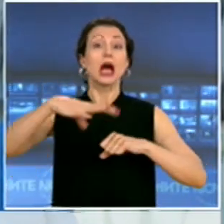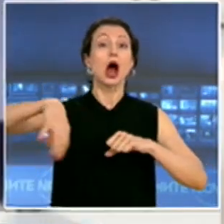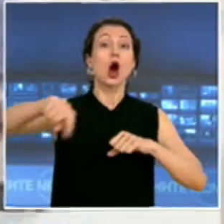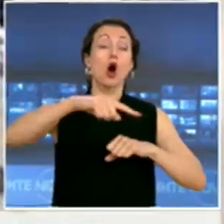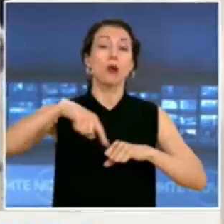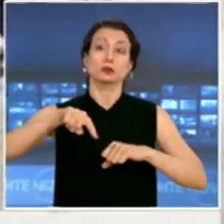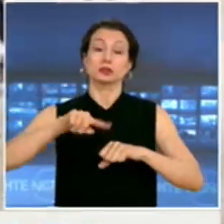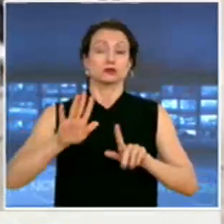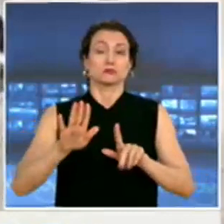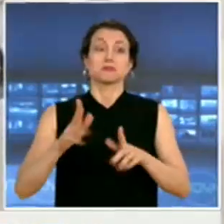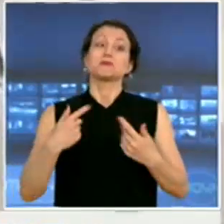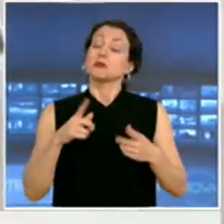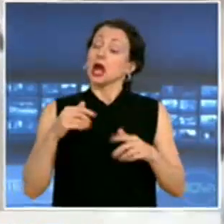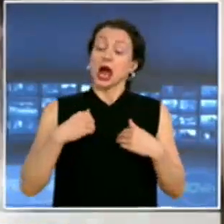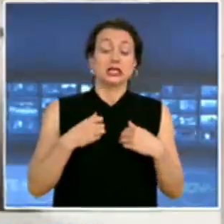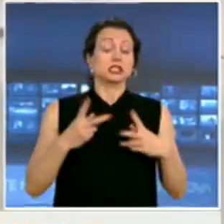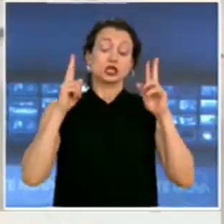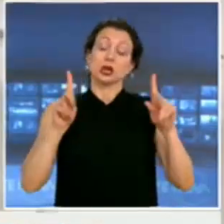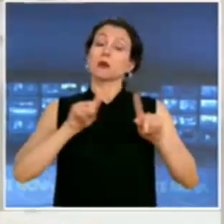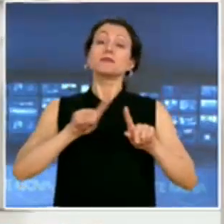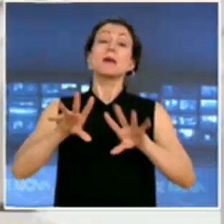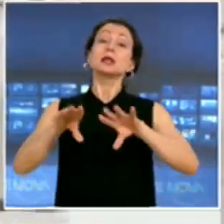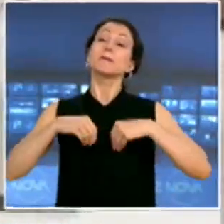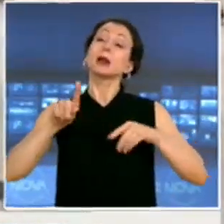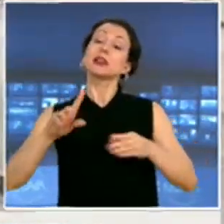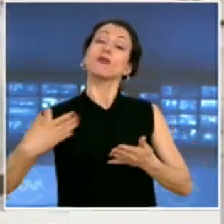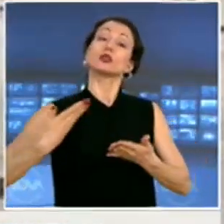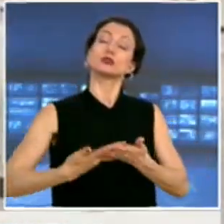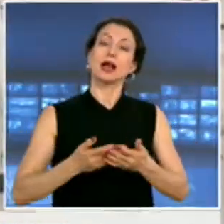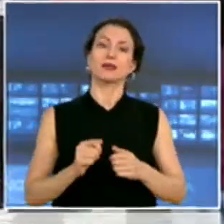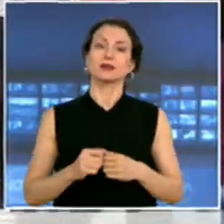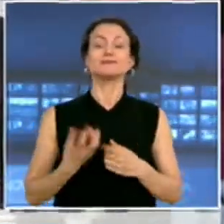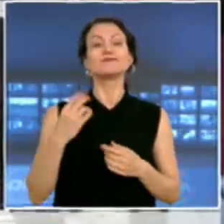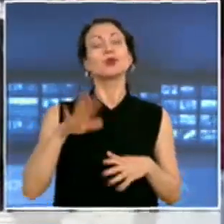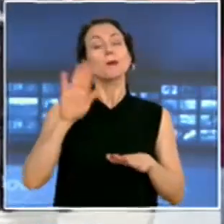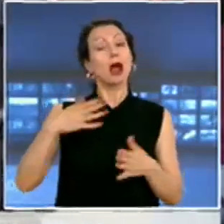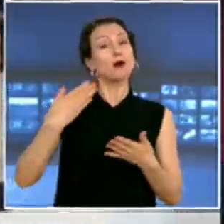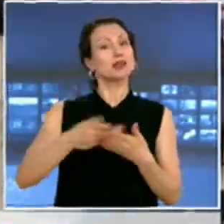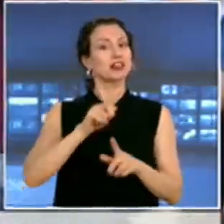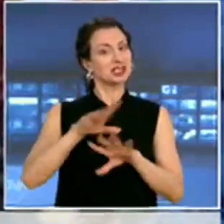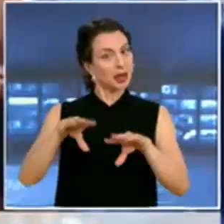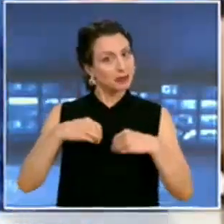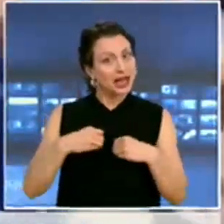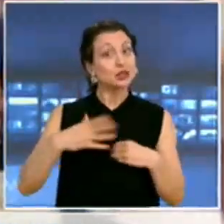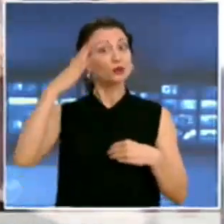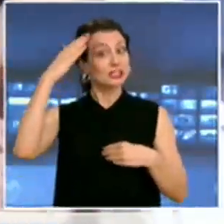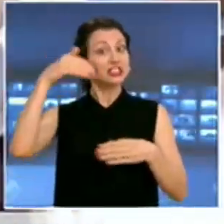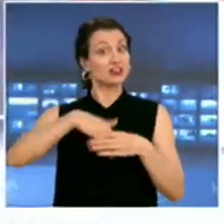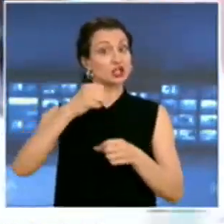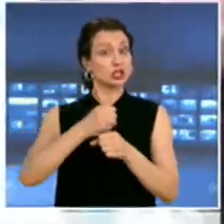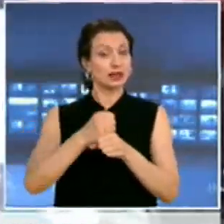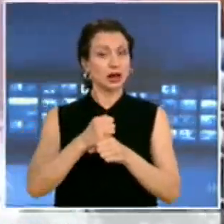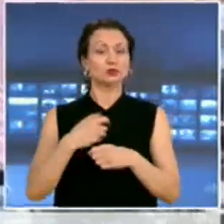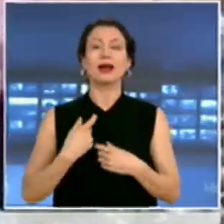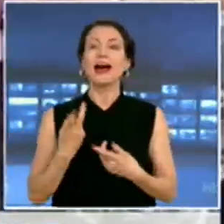неговата оставка. Все пак, оставката му не беше приета от министра на вътрешните работи. А в следобедните часове двата лъча на